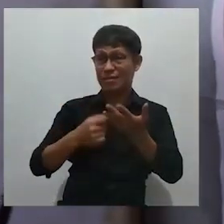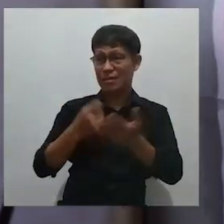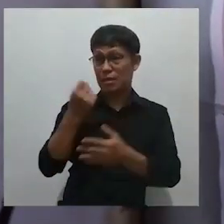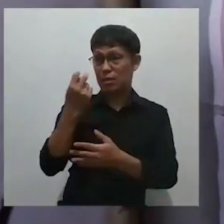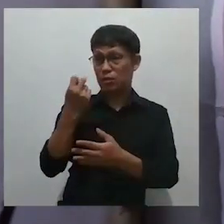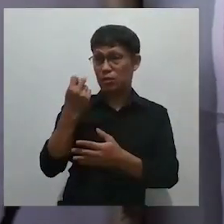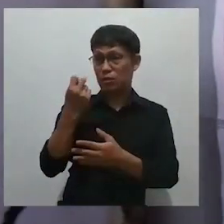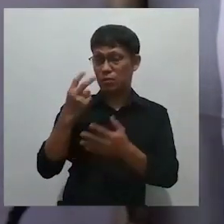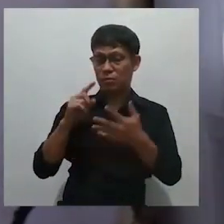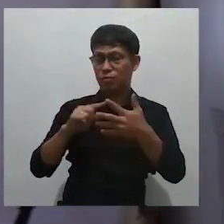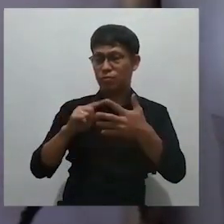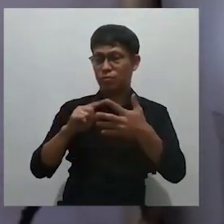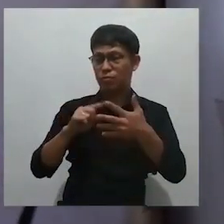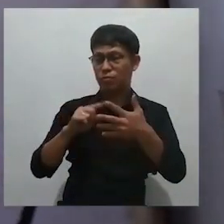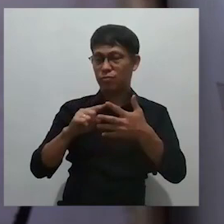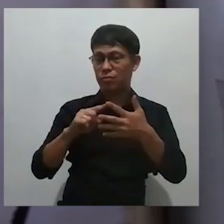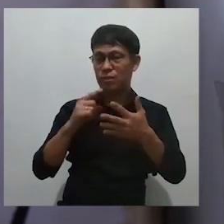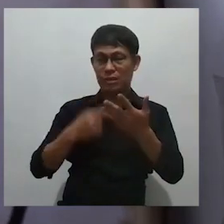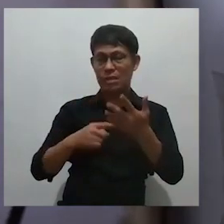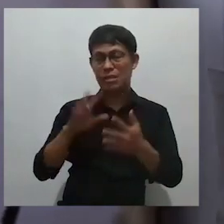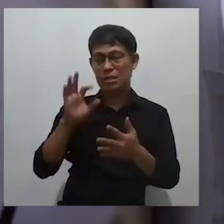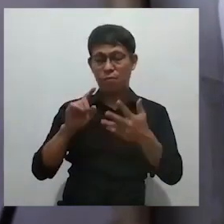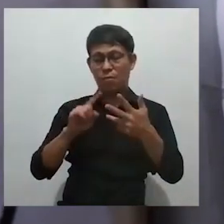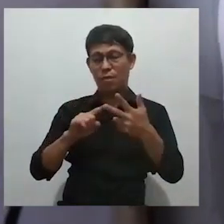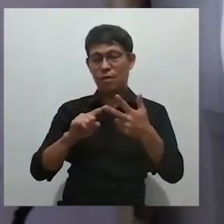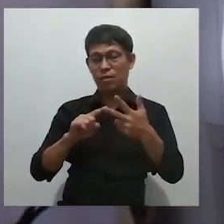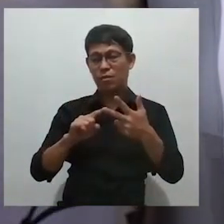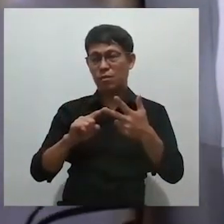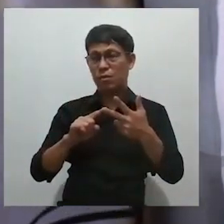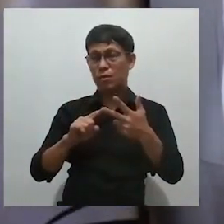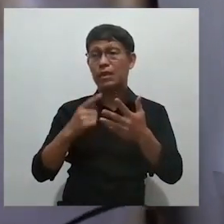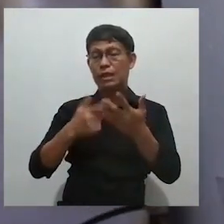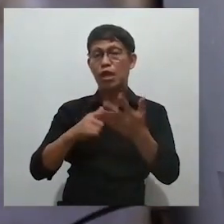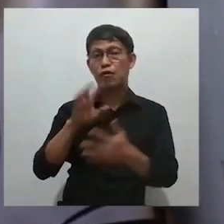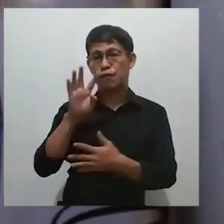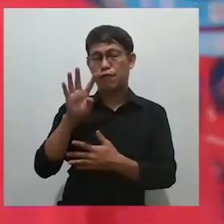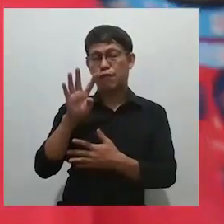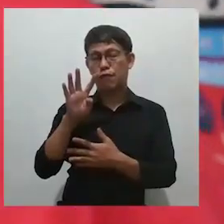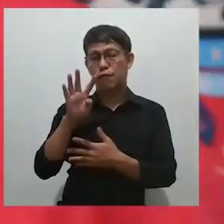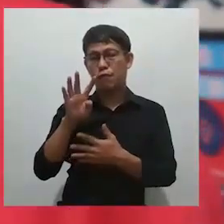Yung pangalawa, grade 9. At yung pangatlo, grade 4.